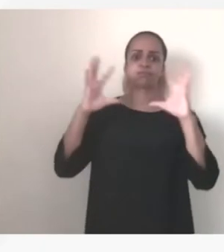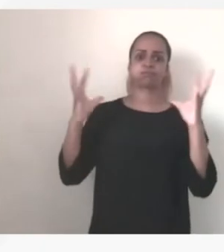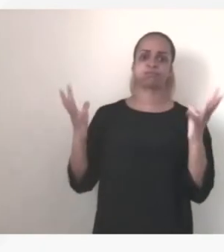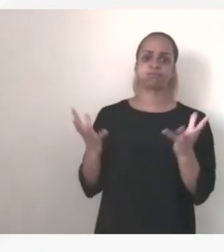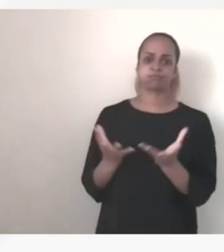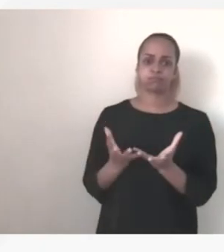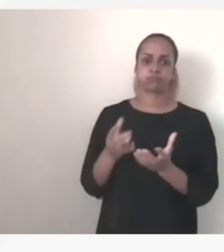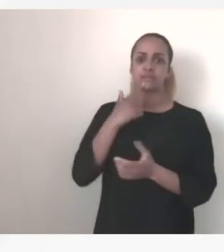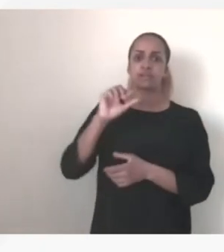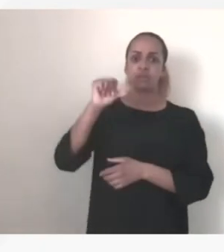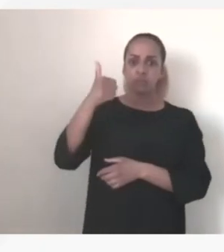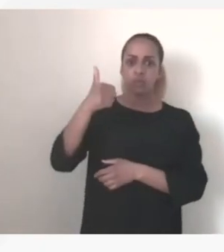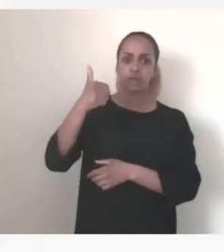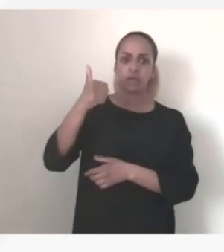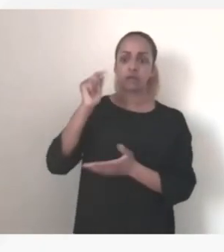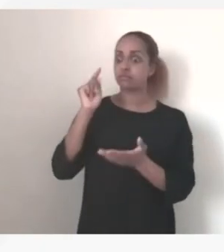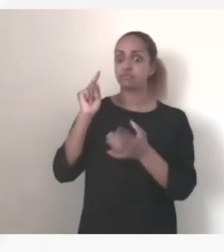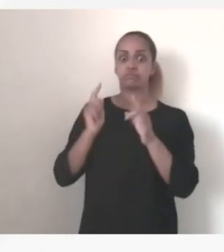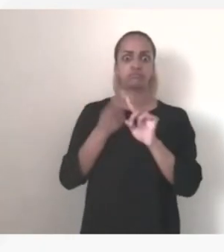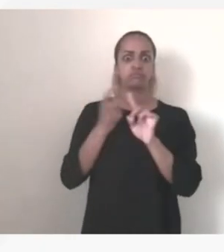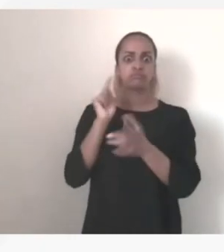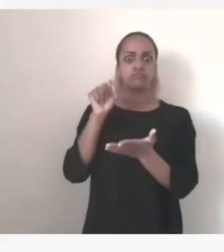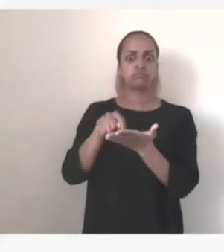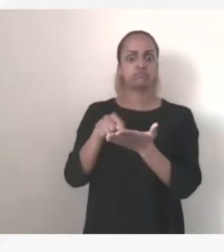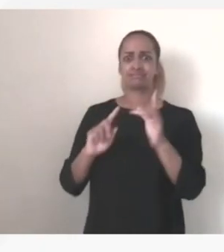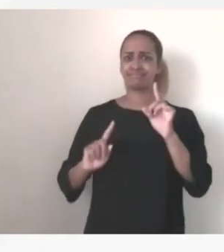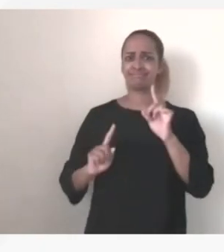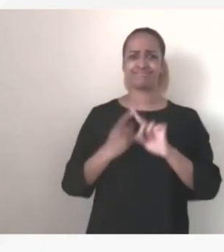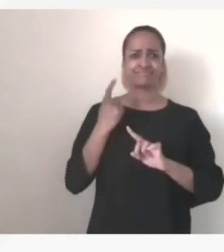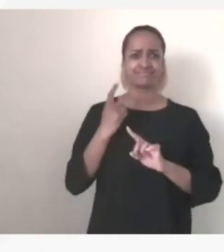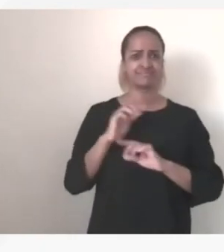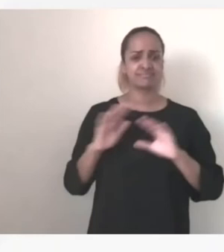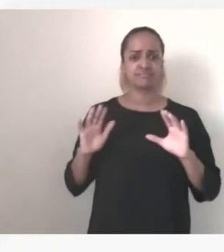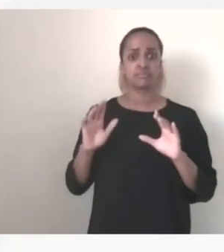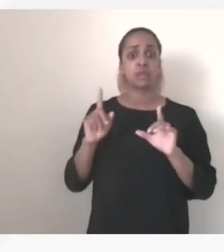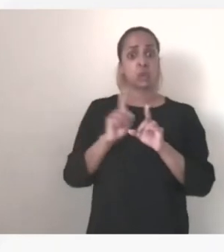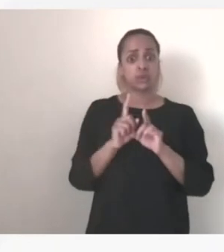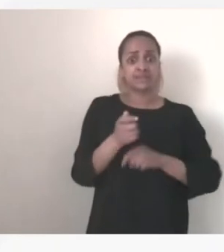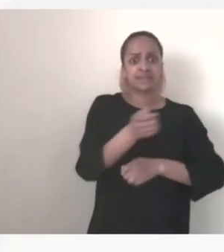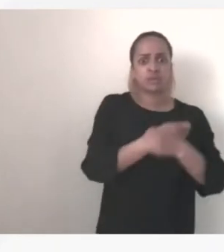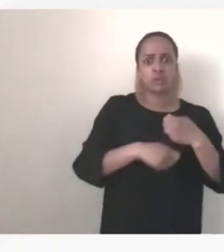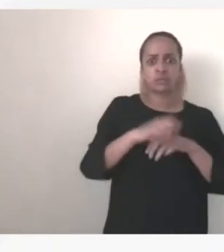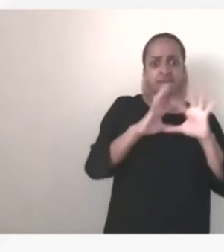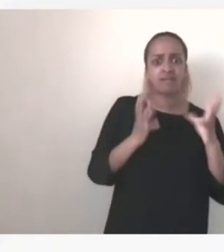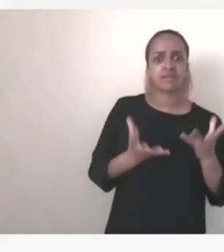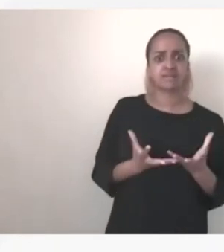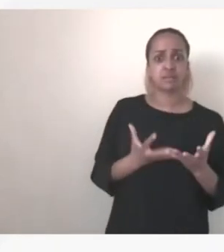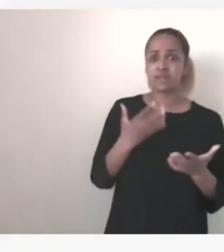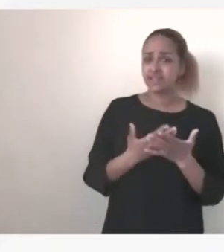vitales, mais également l'ensemble de l'économie. C'est vraiment ce qui est au cœur de la directive Nice.